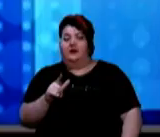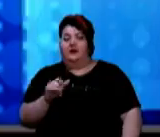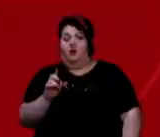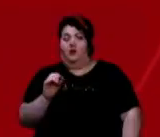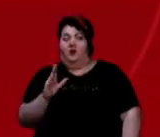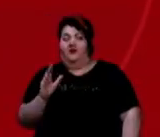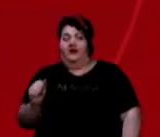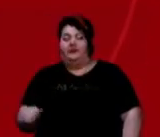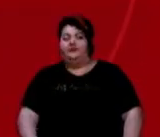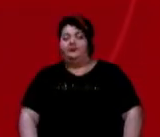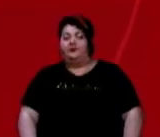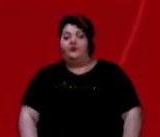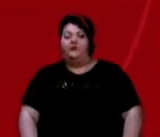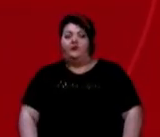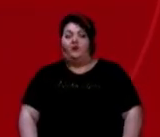подивимося.